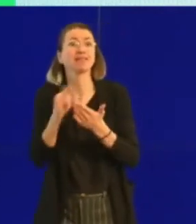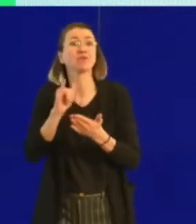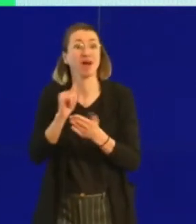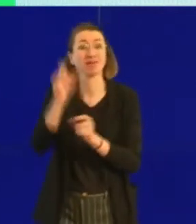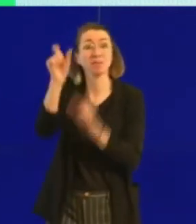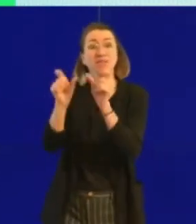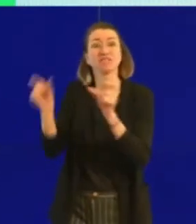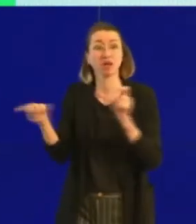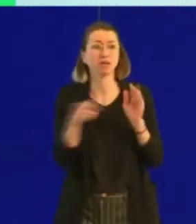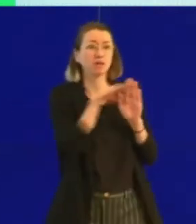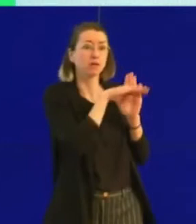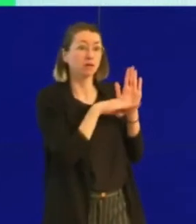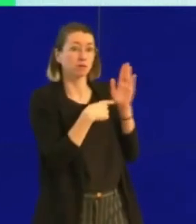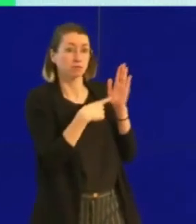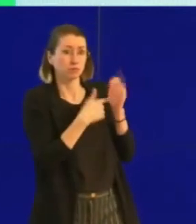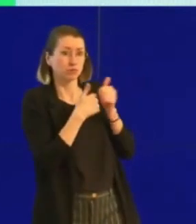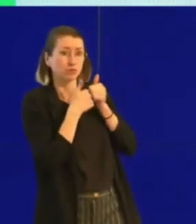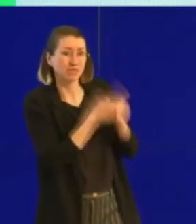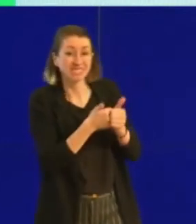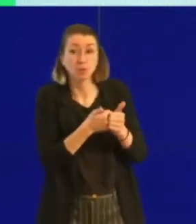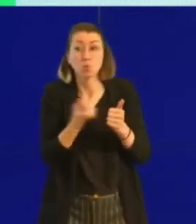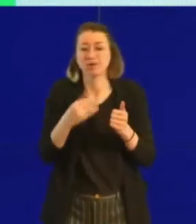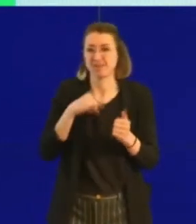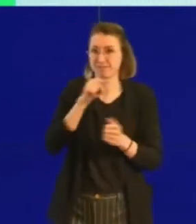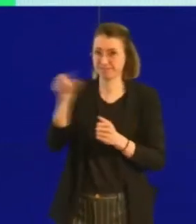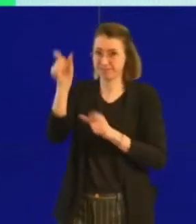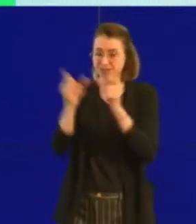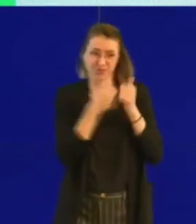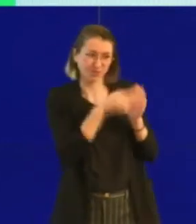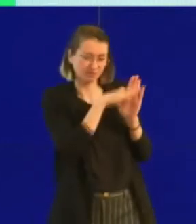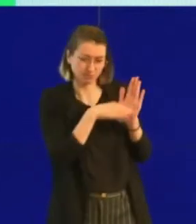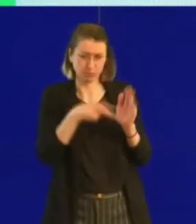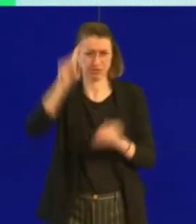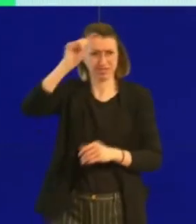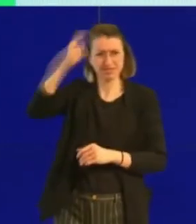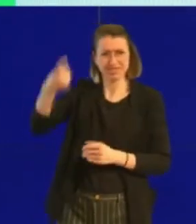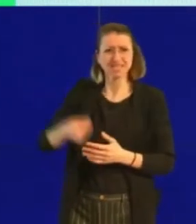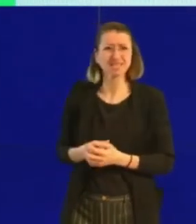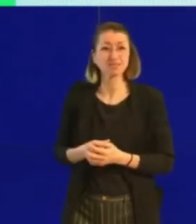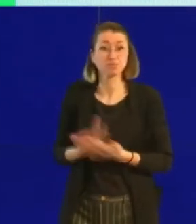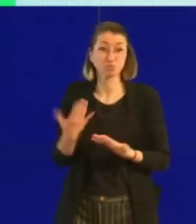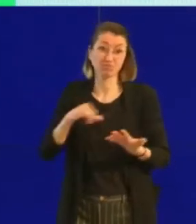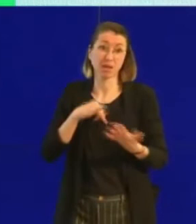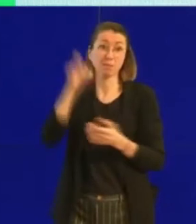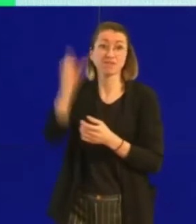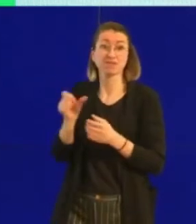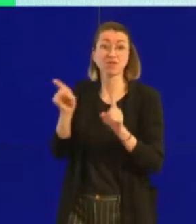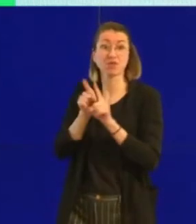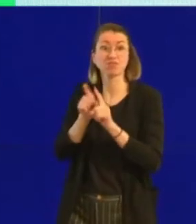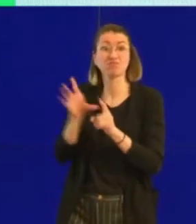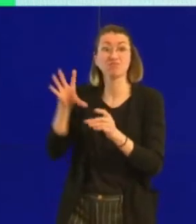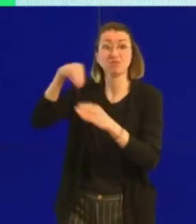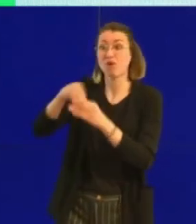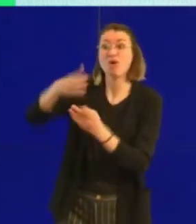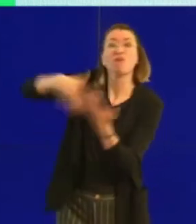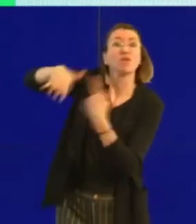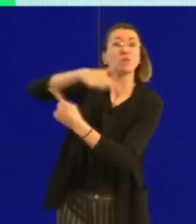est quelque chose de plus difficile en raison de l'environnement dans lequel ils se trouvent, où la distanciation